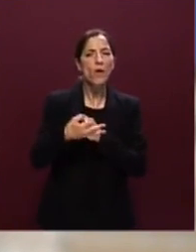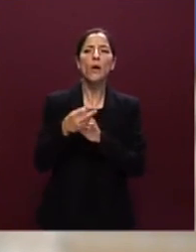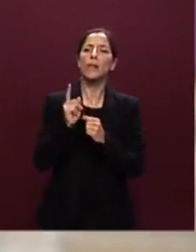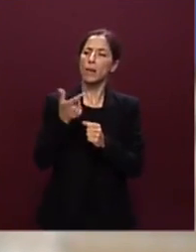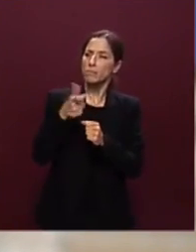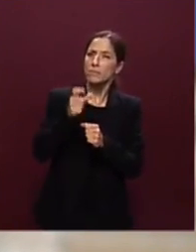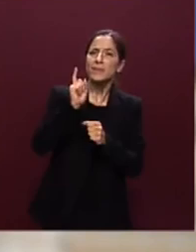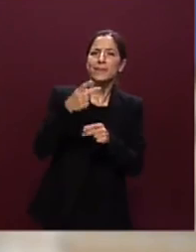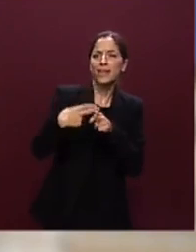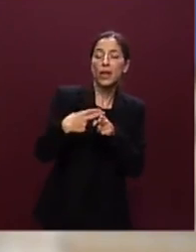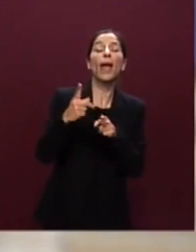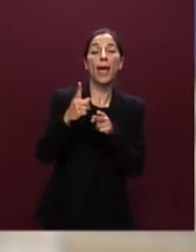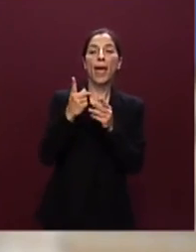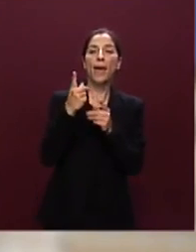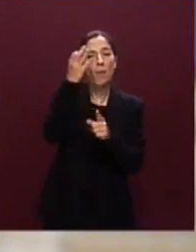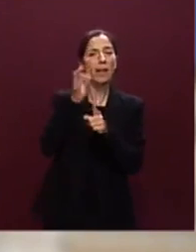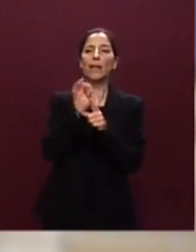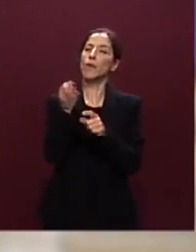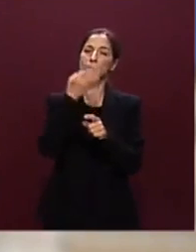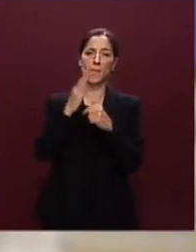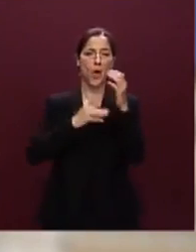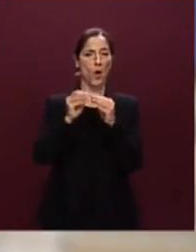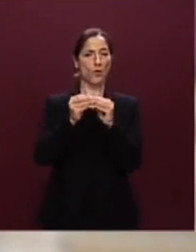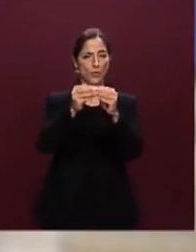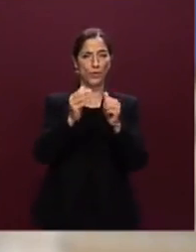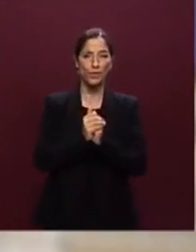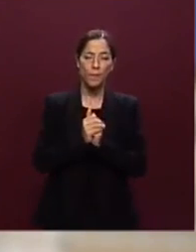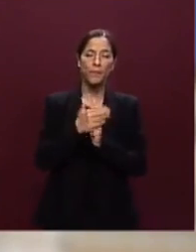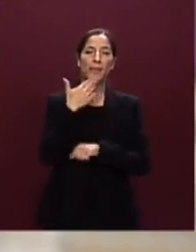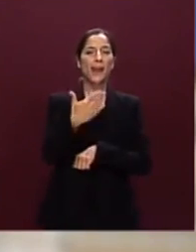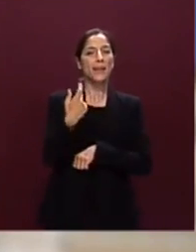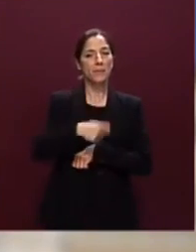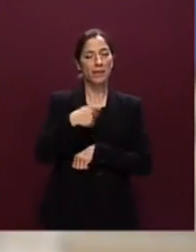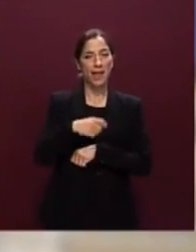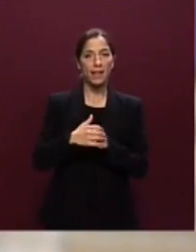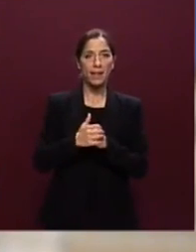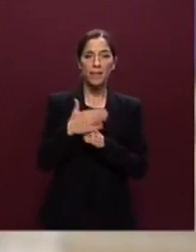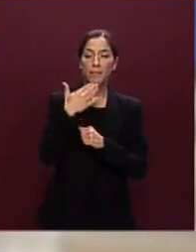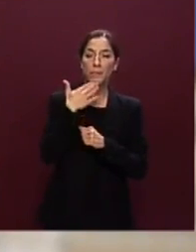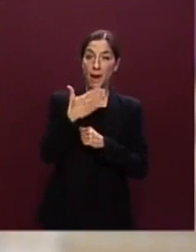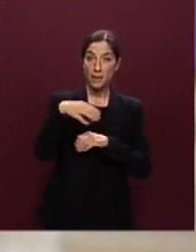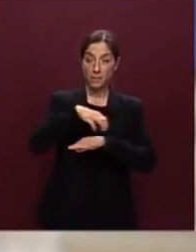spirito assolutamente costruttivo grazie presidente grazie ministro passiamo agli interventi